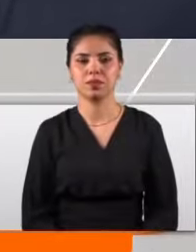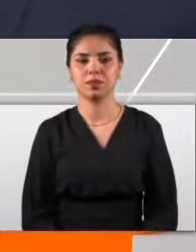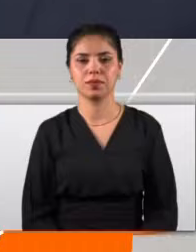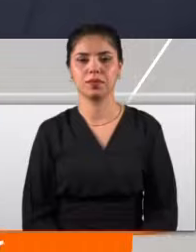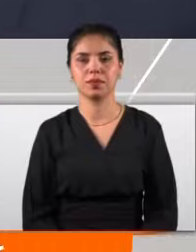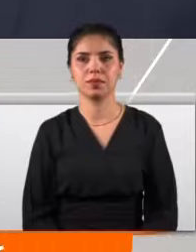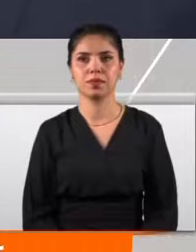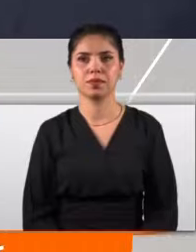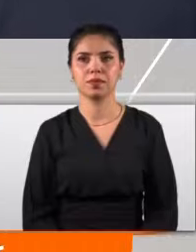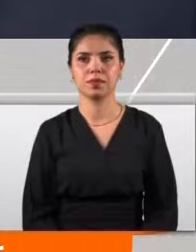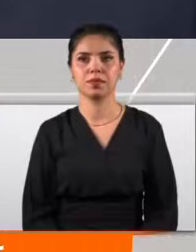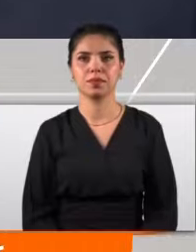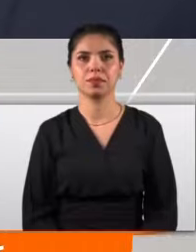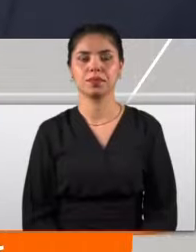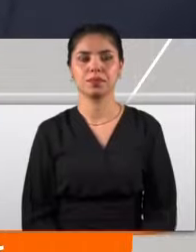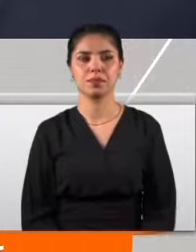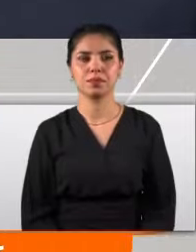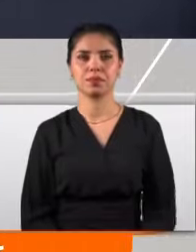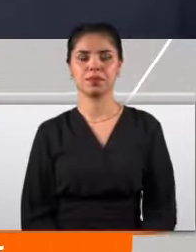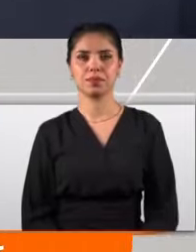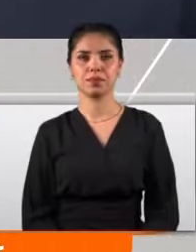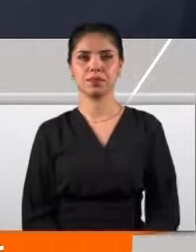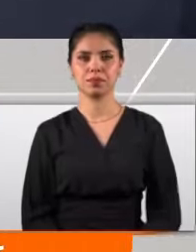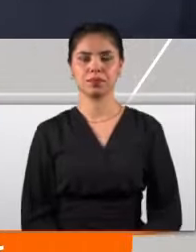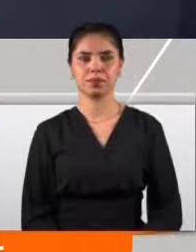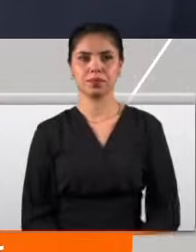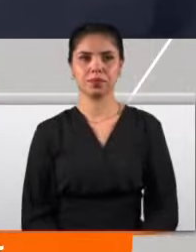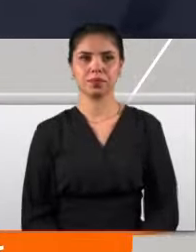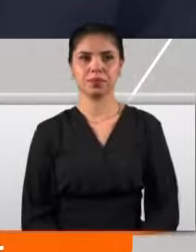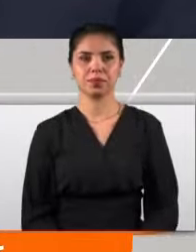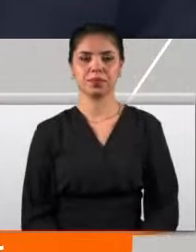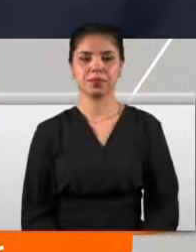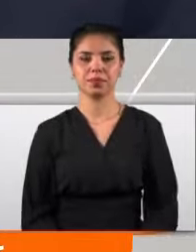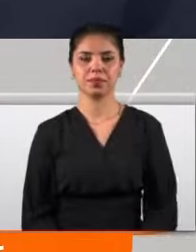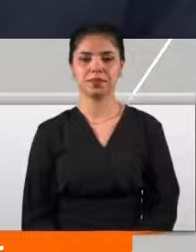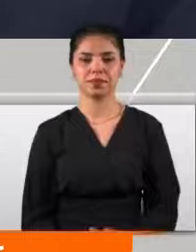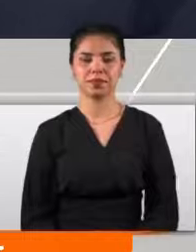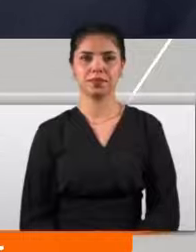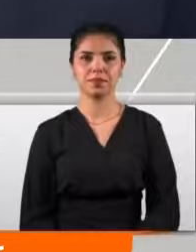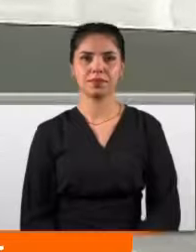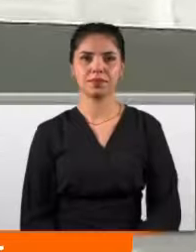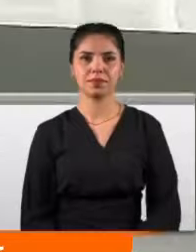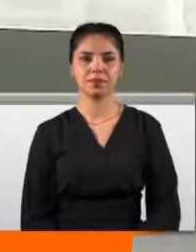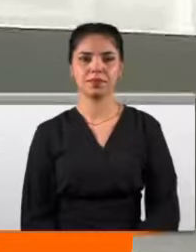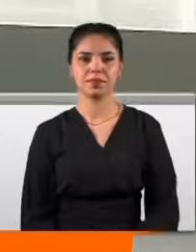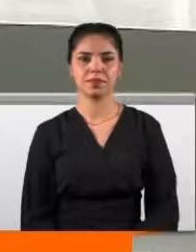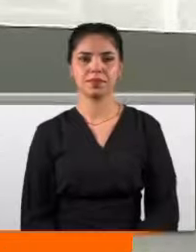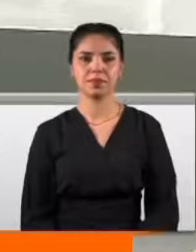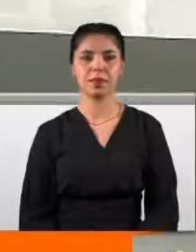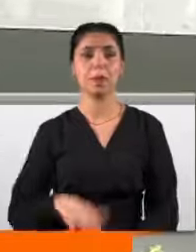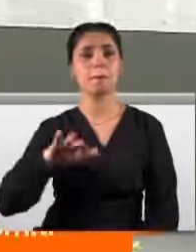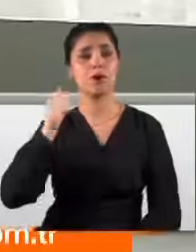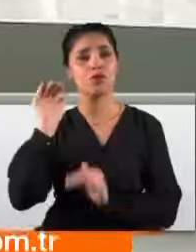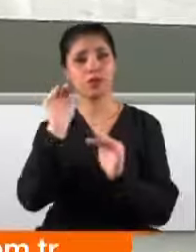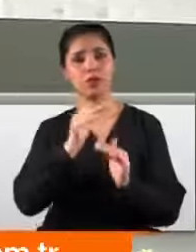Tren biletlerinde, uçak biletlerinde, ulaşım araçlarında da yine emeklilere bazı ayrıcalıklar tanınabilir. Bir değer destekse,